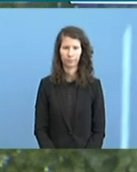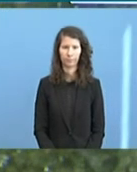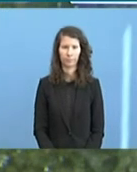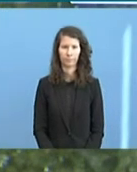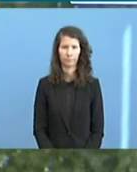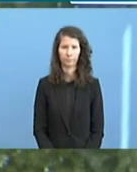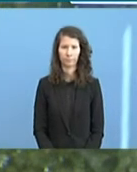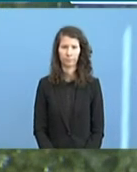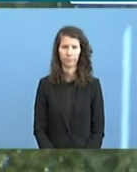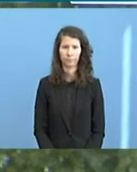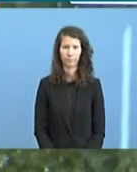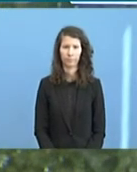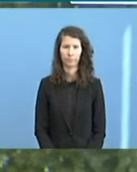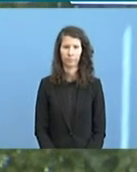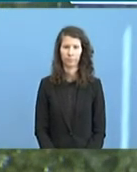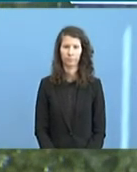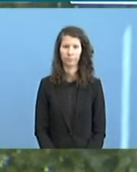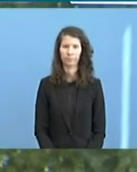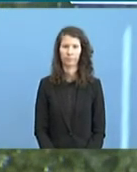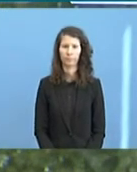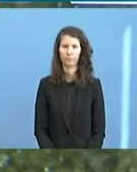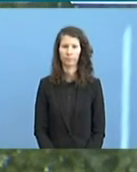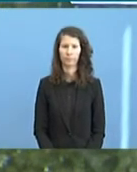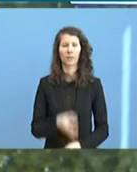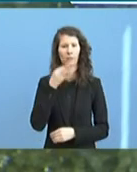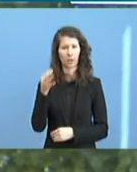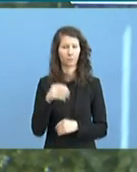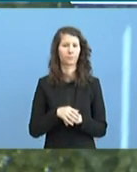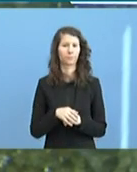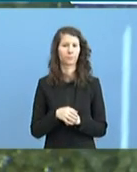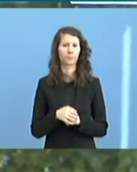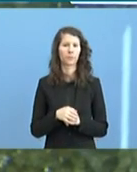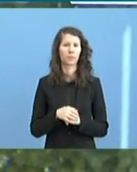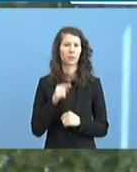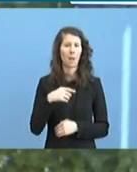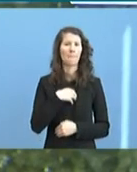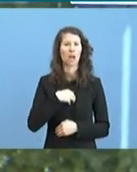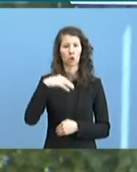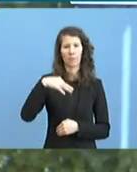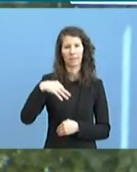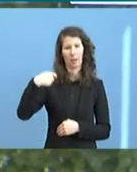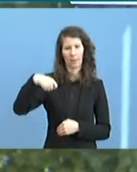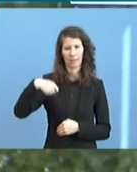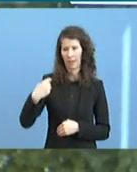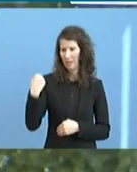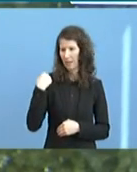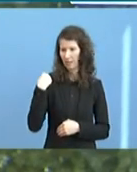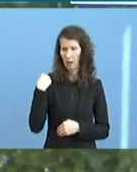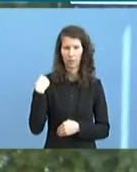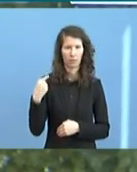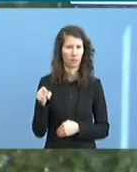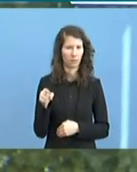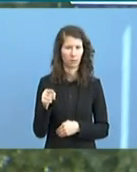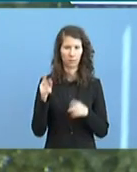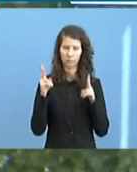Meine Frage wäre, der bayerische Ministerpräsident hat gestern ganz offen wortwörtlich davor